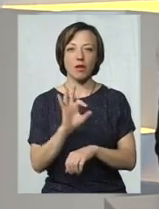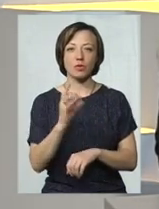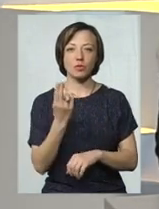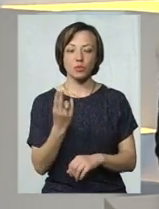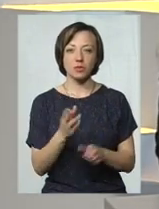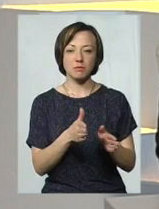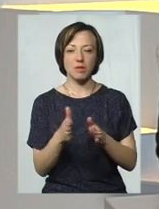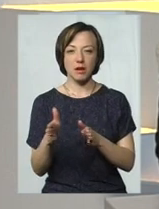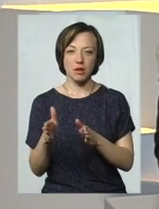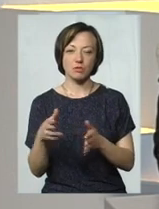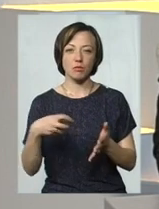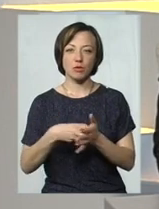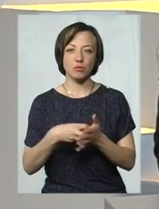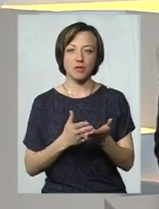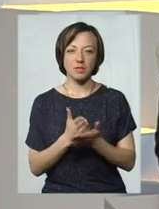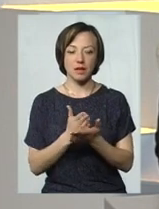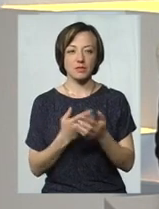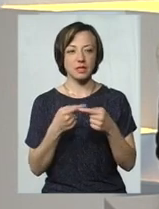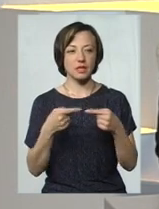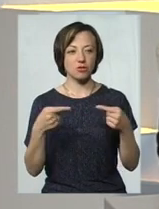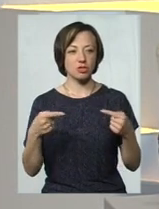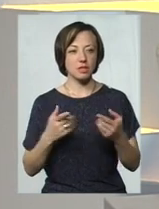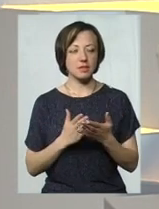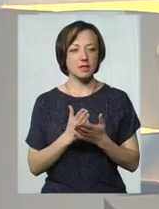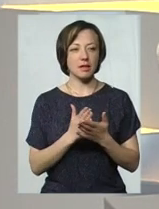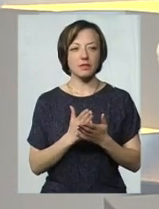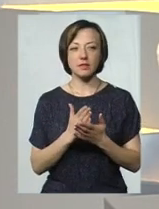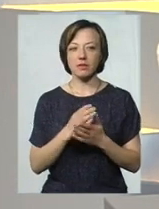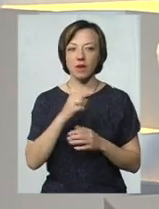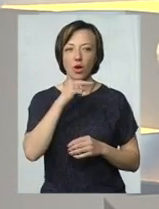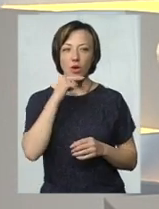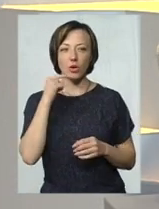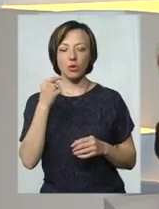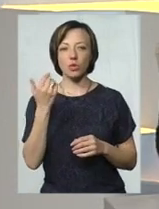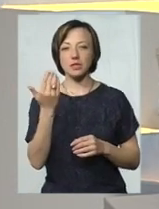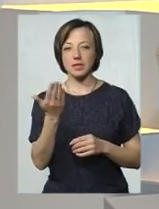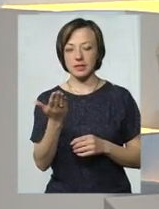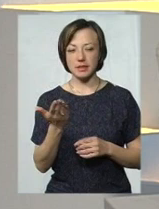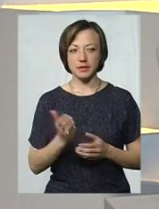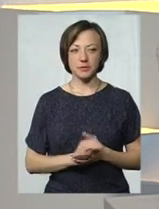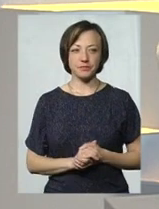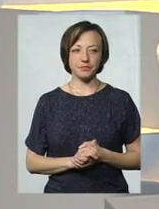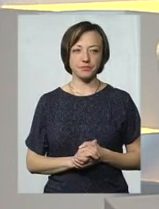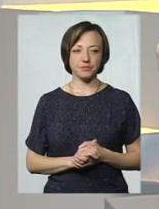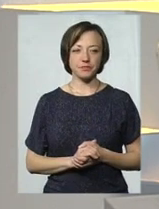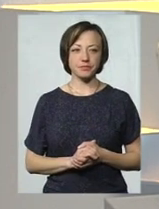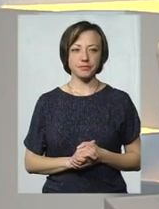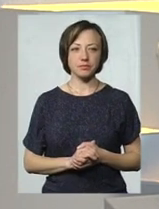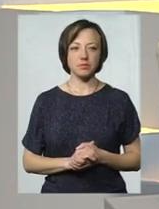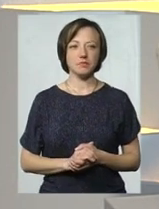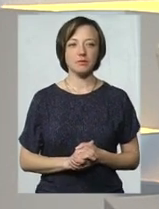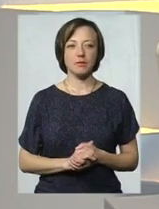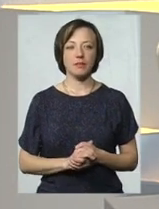також поштових сервісів та інших сервісів російських. Ось, понеділок Володимир